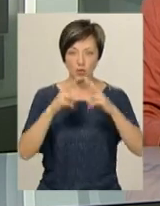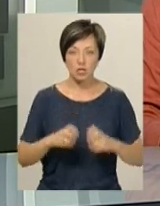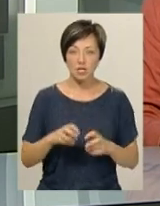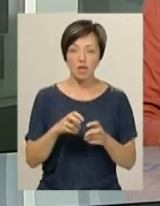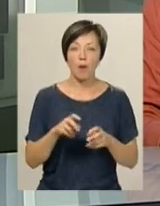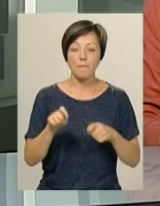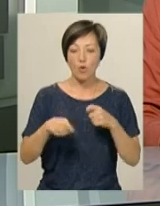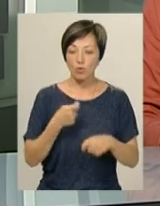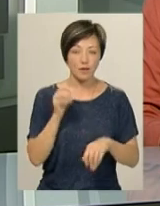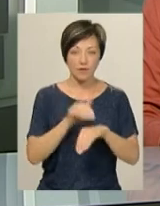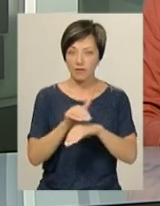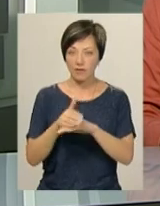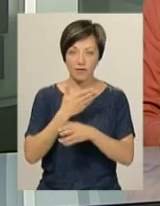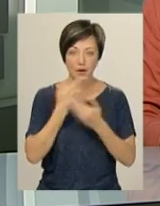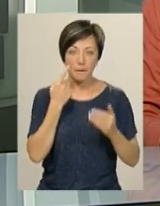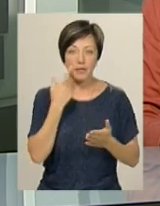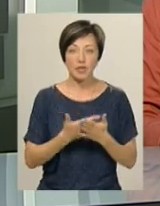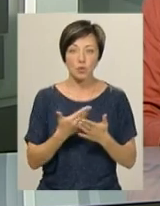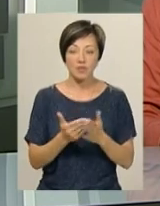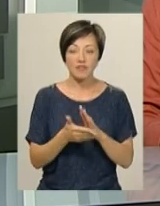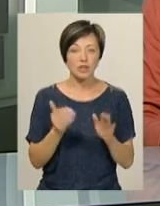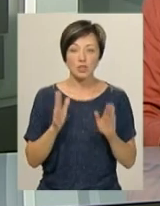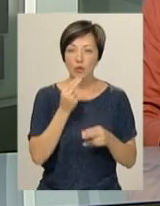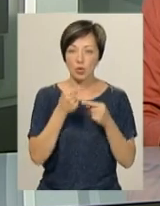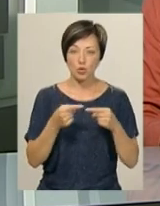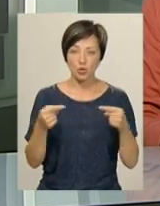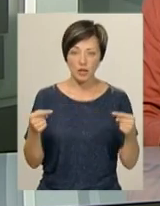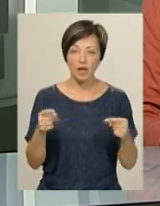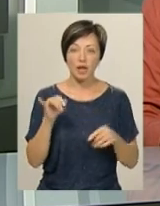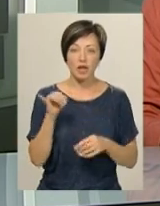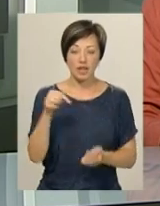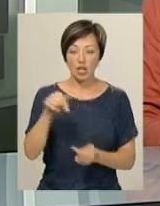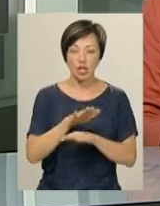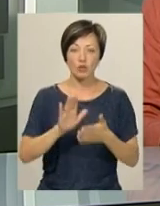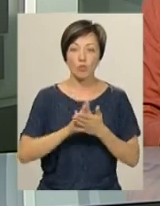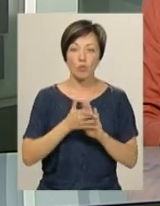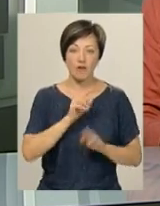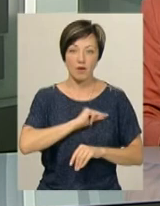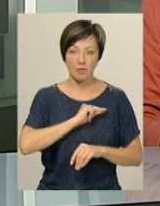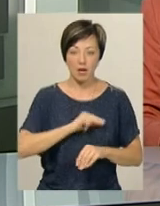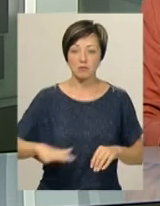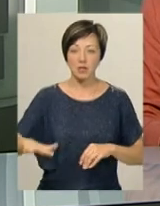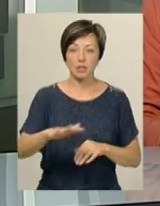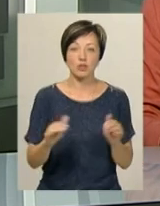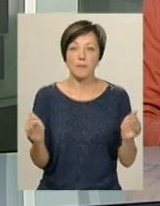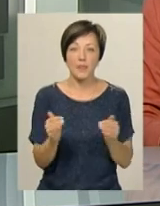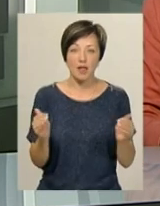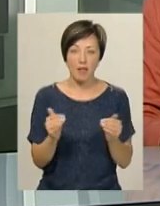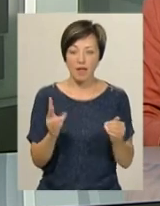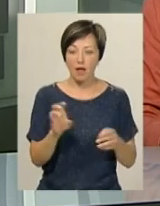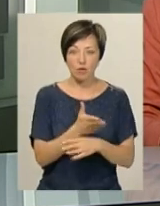відхилень лаборанти не виявили. Підозри викликали не лише продукти харчування, а й неналежні умови праці. Приміщення мале та